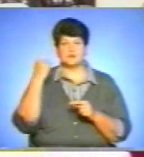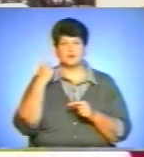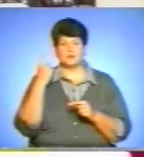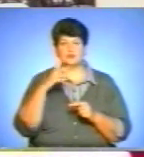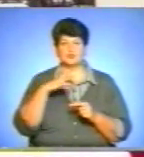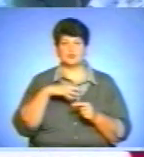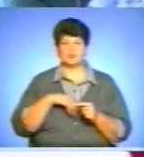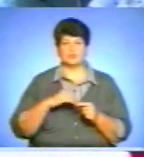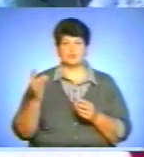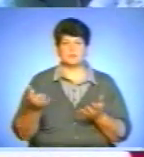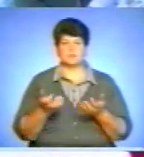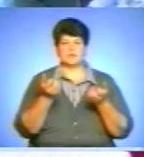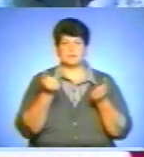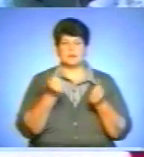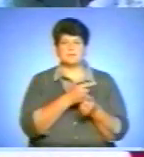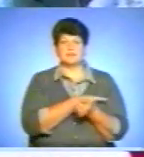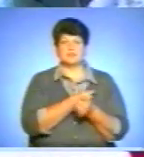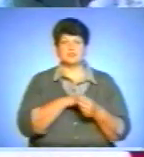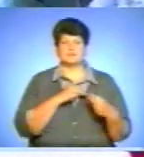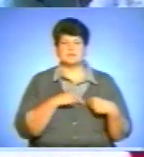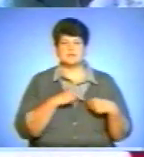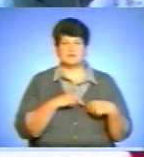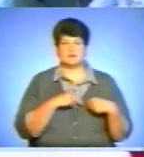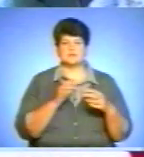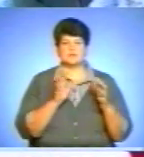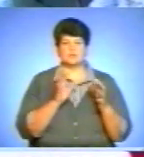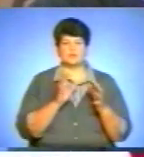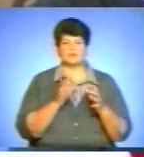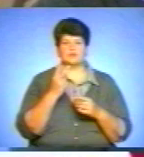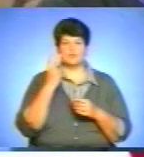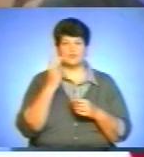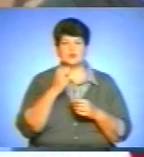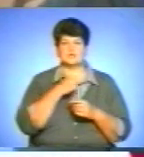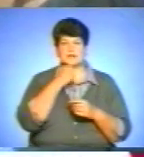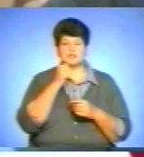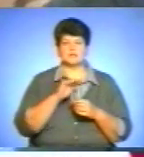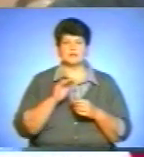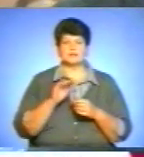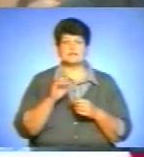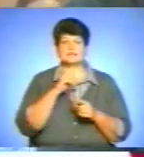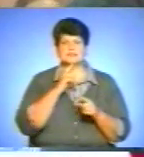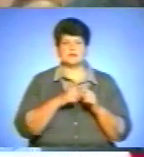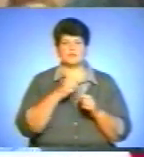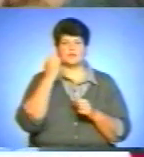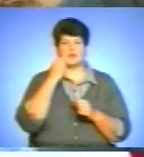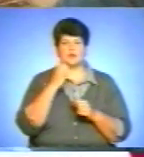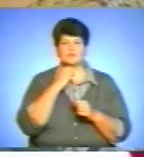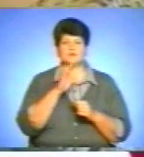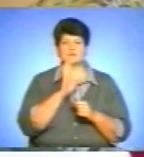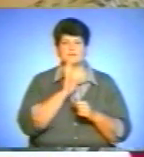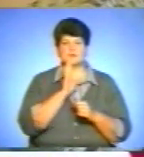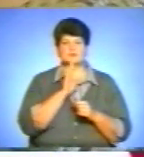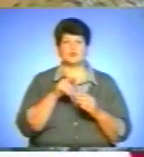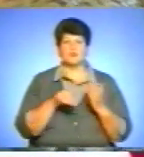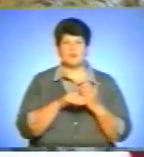духовну підтримку. Медичним працівникам за турботу про її двох старших сестер подякула Віра Зарихта. Жінка вдячна за те, що вони